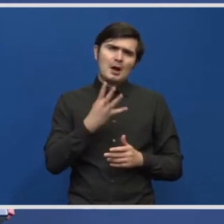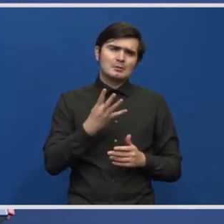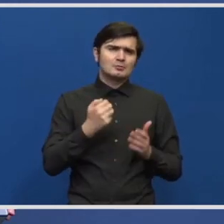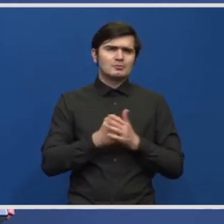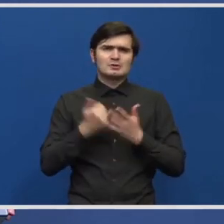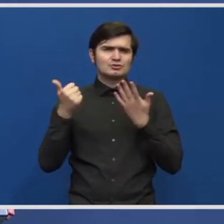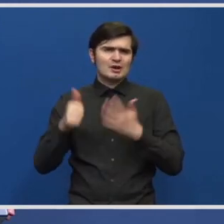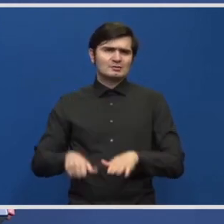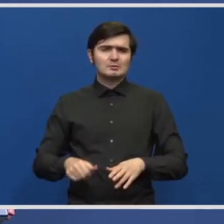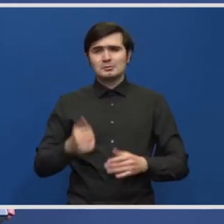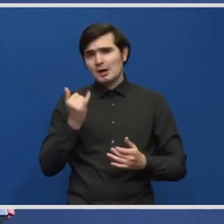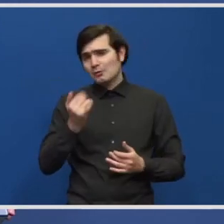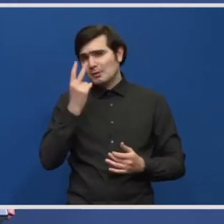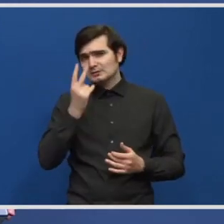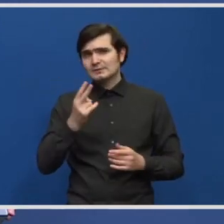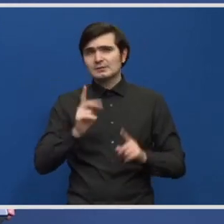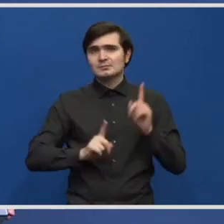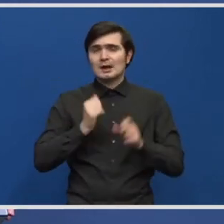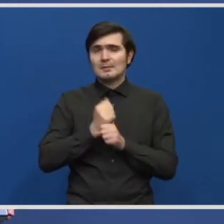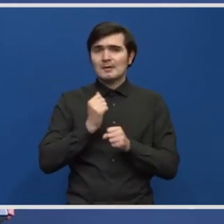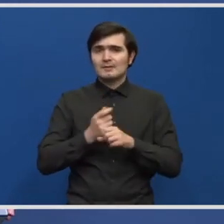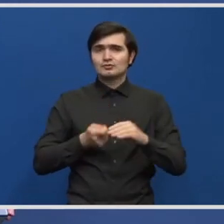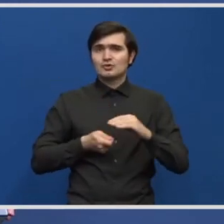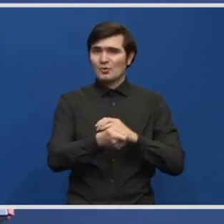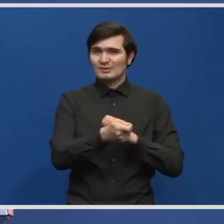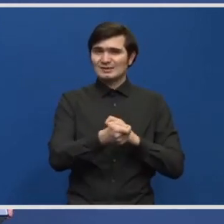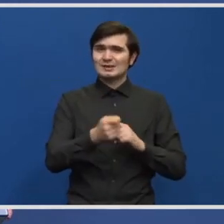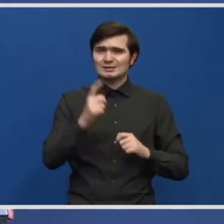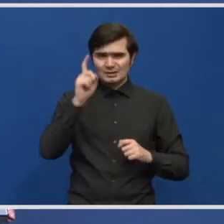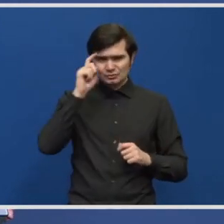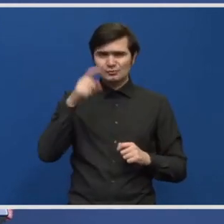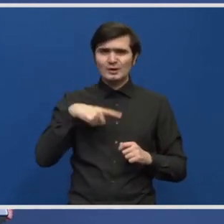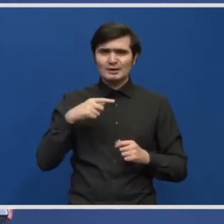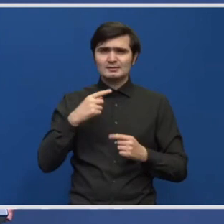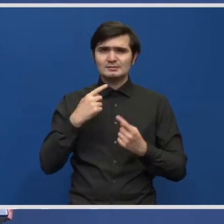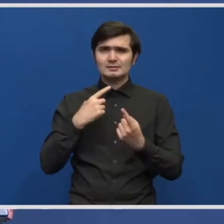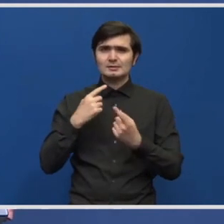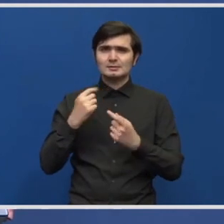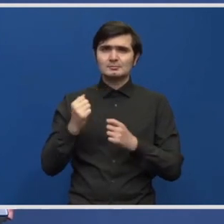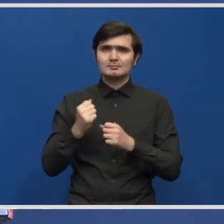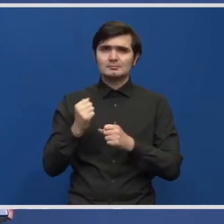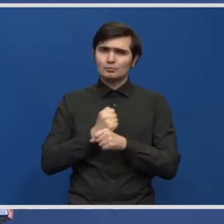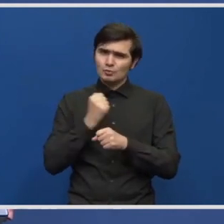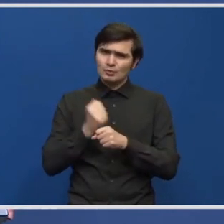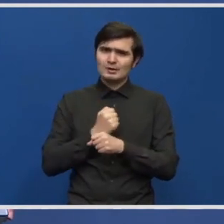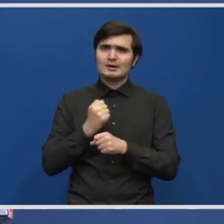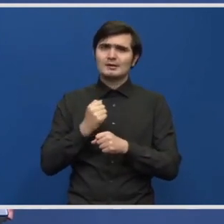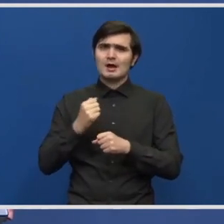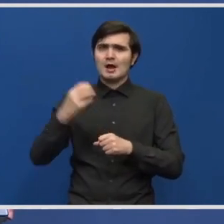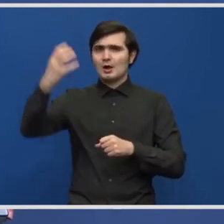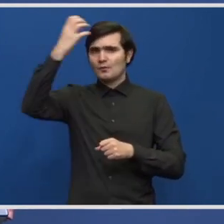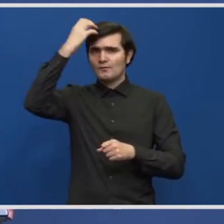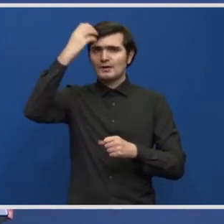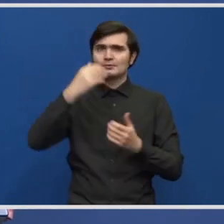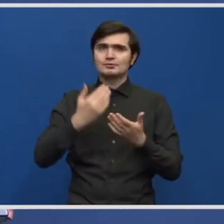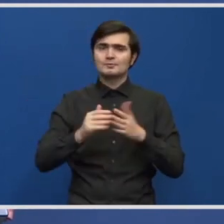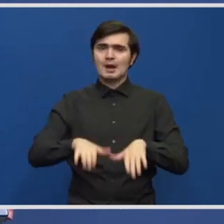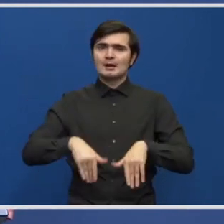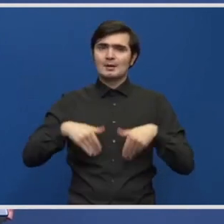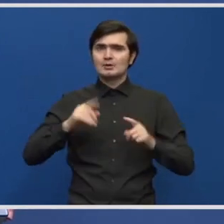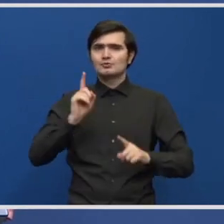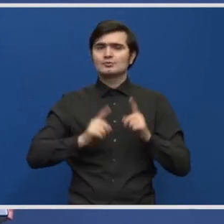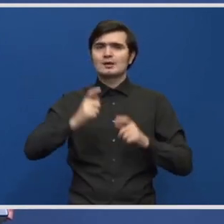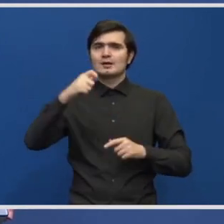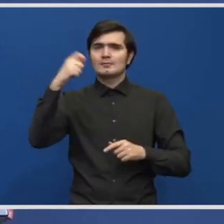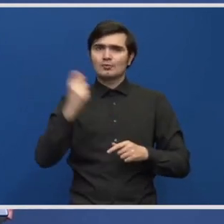-6 luni, acum mai depinde și de partea de contestații, dar știu că sunt în lucru și la nivelul Guvernului și al Parlamentului legislații care să facă